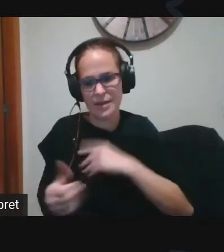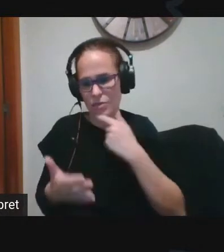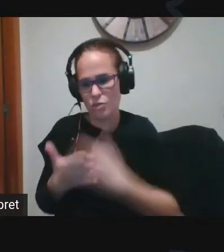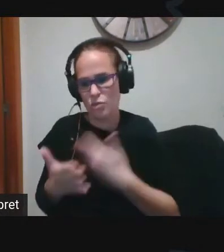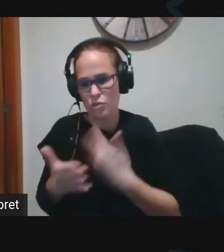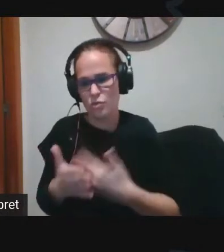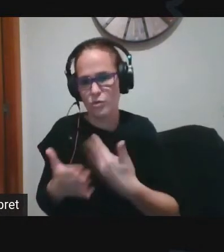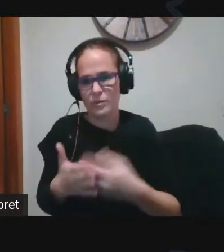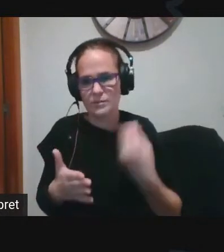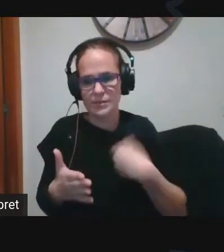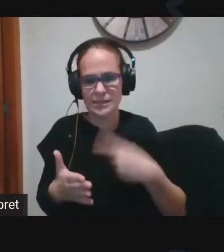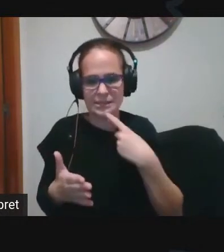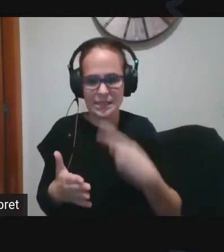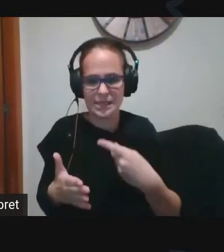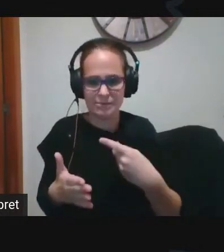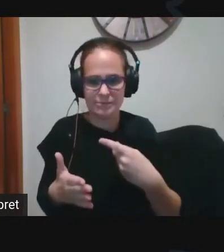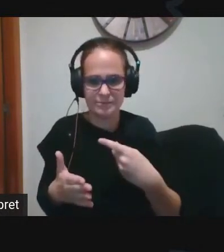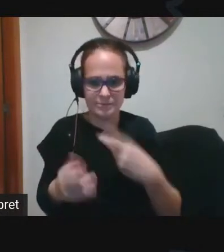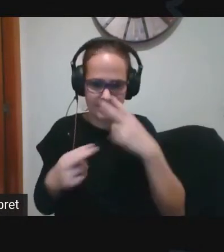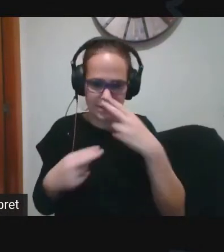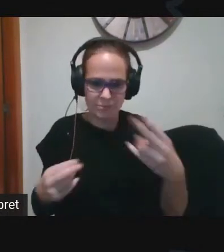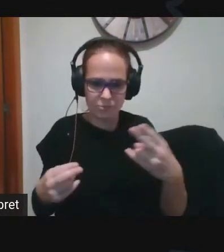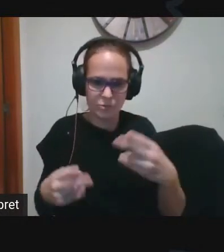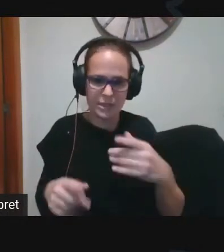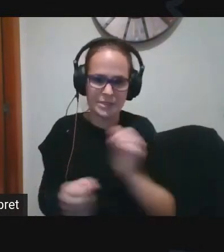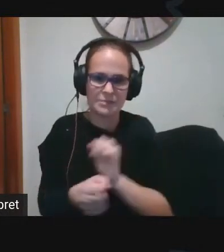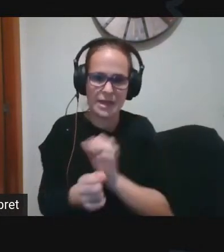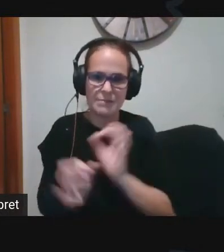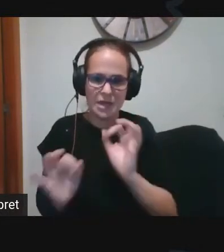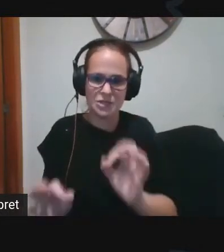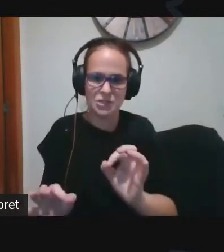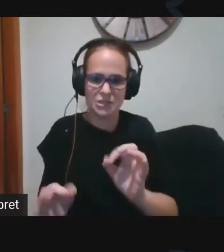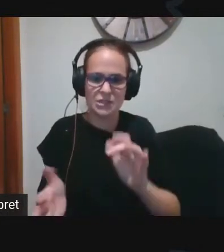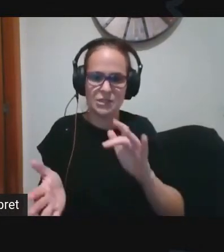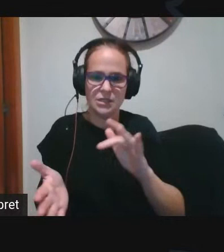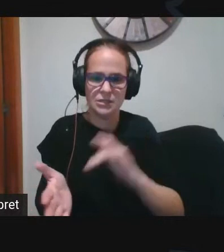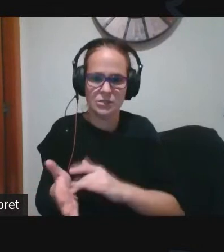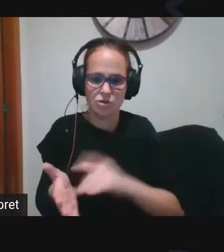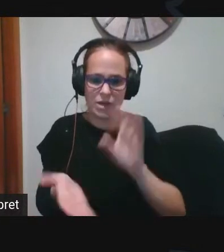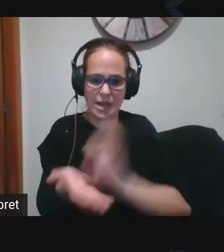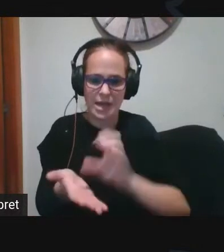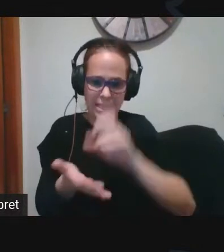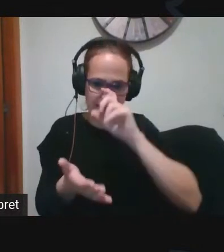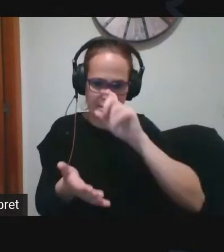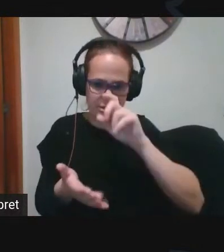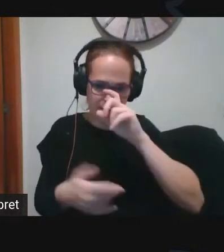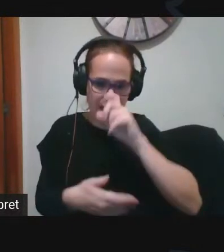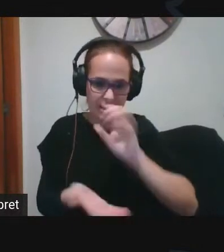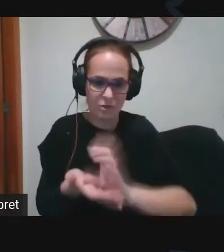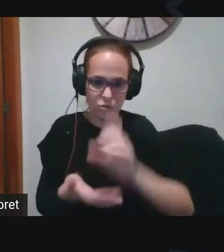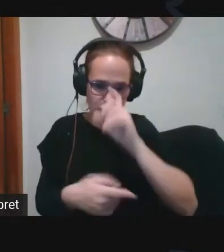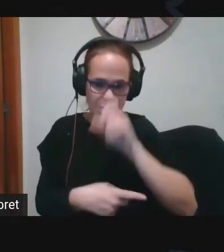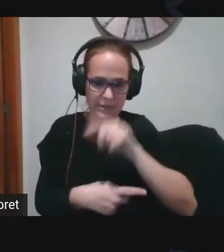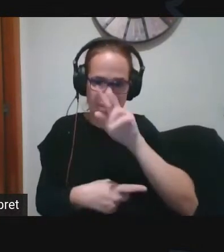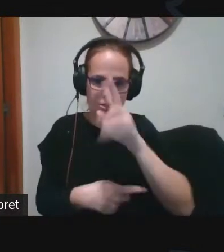que com dèiem es publicaran i esperem que sigui així abans d'acabar aquest curs 2020-2021